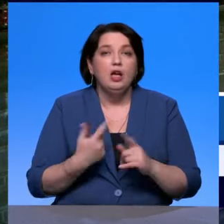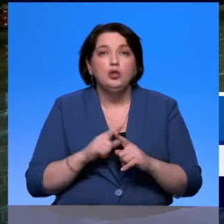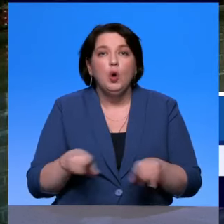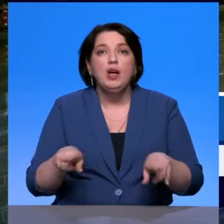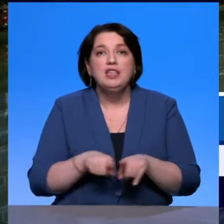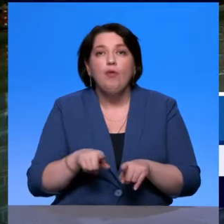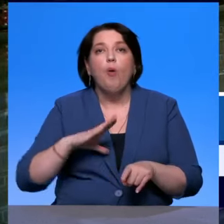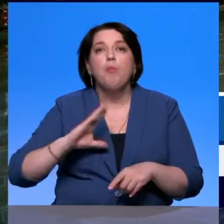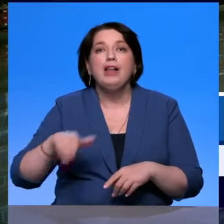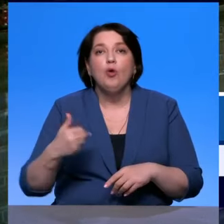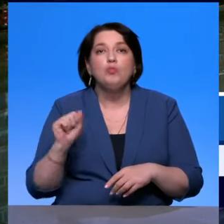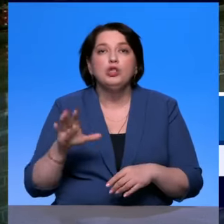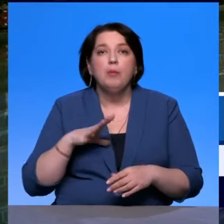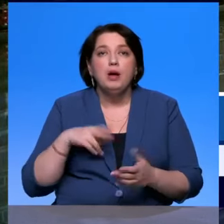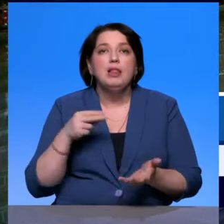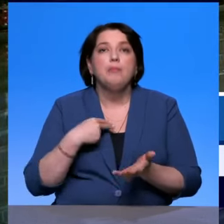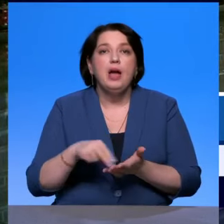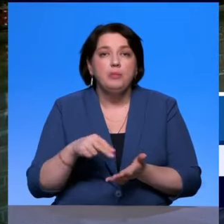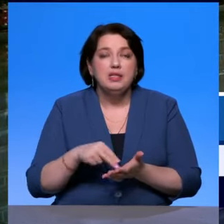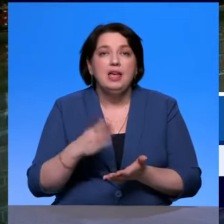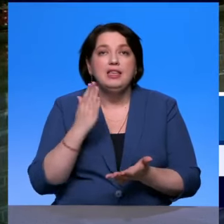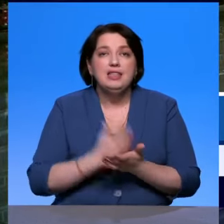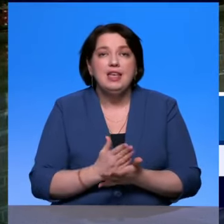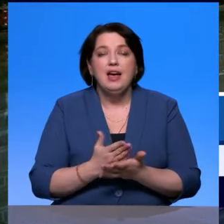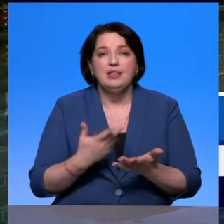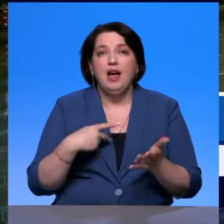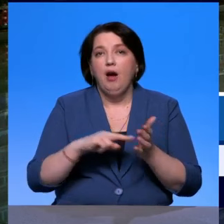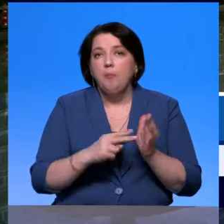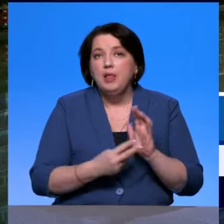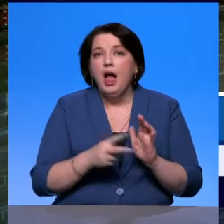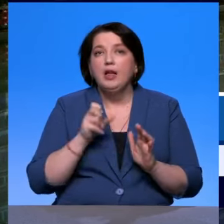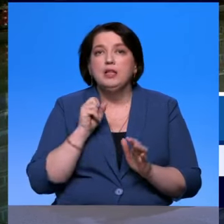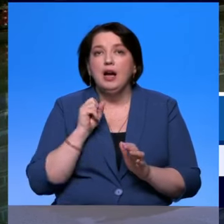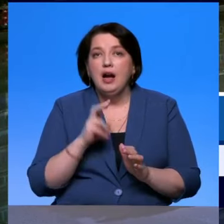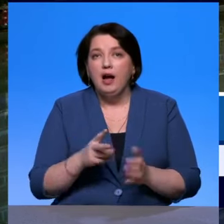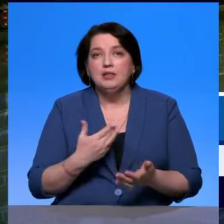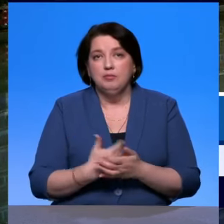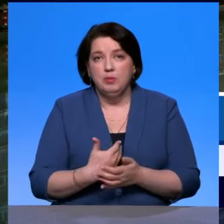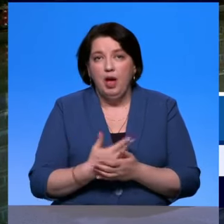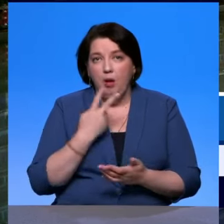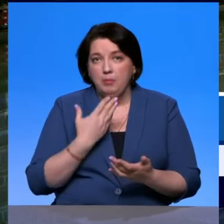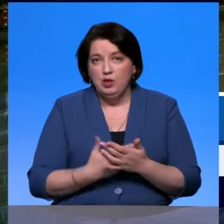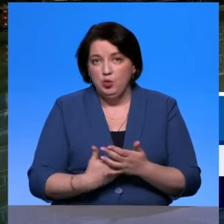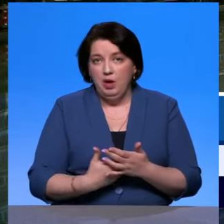приобрести. У нас много наработок, когда предусматривается, что